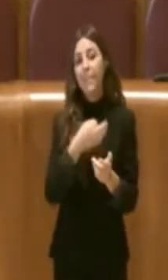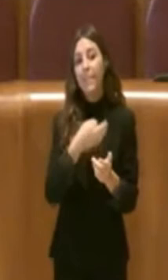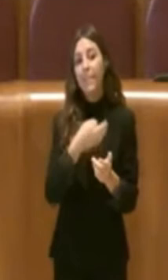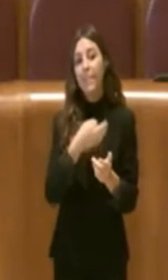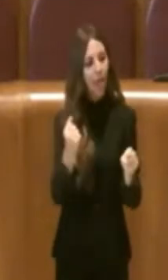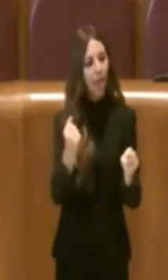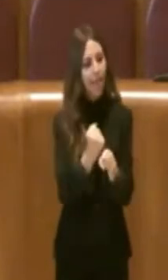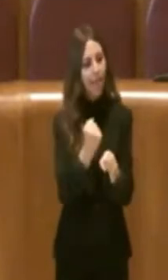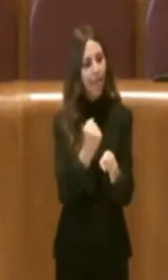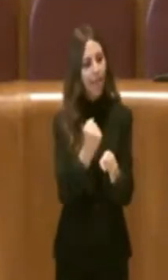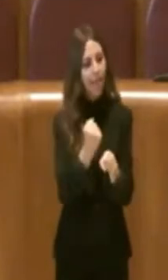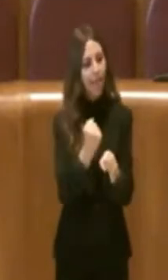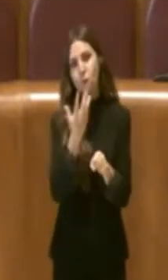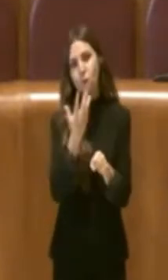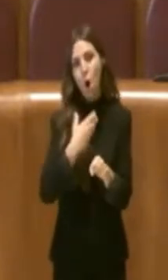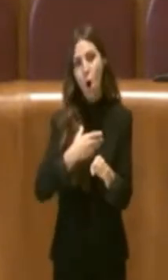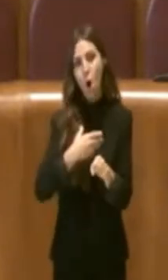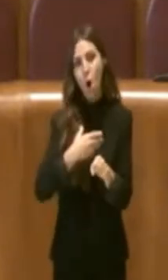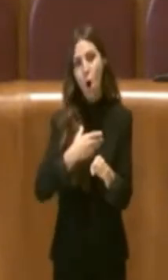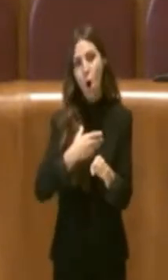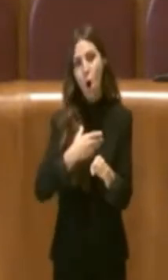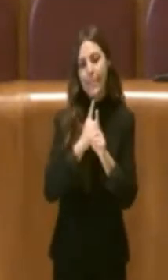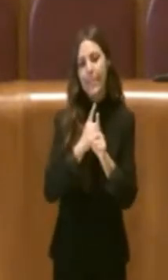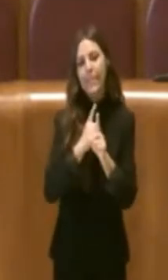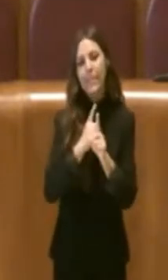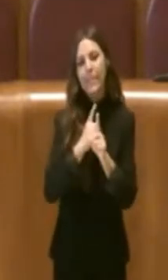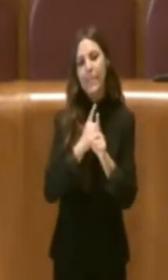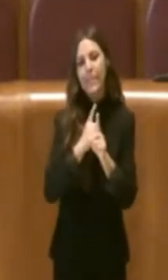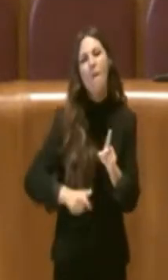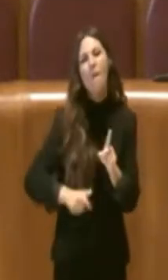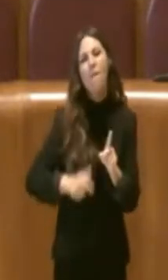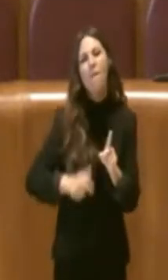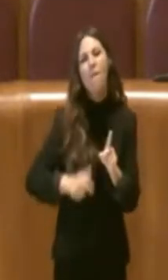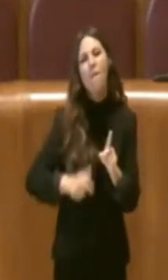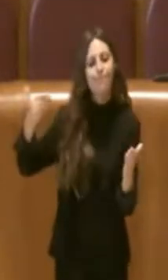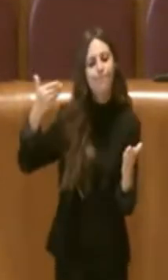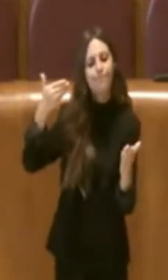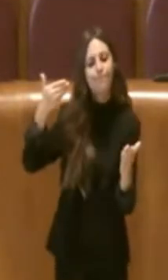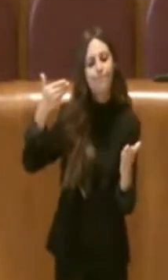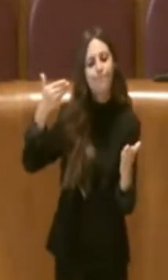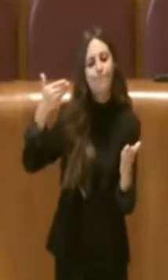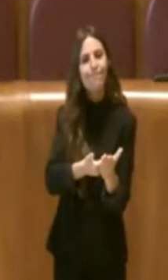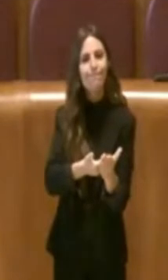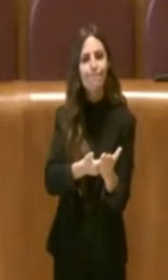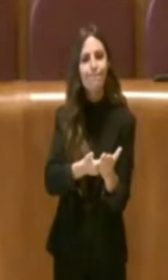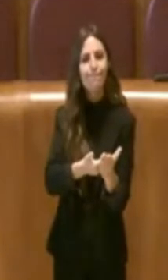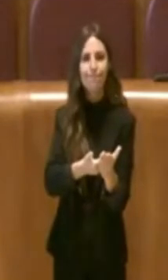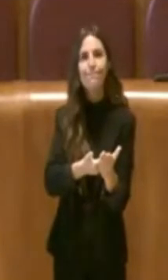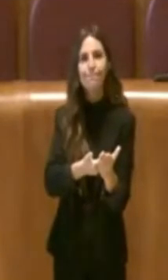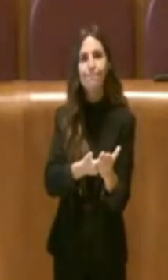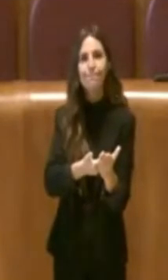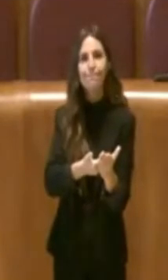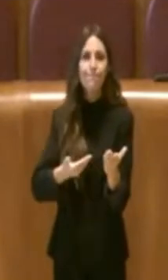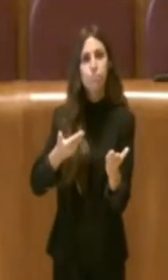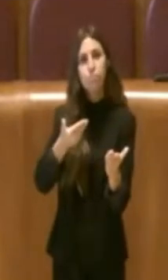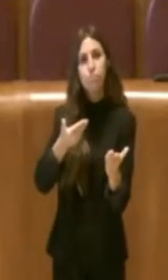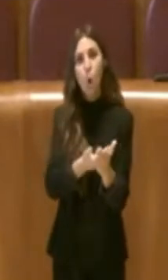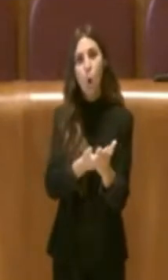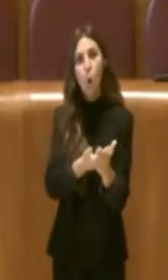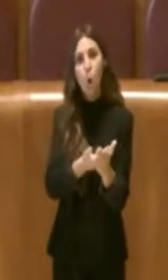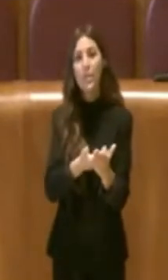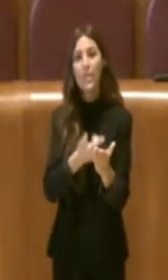chiesto di essere auditi anche per fare una proposta, per proporre una misura di possibile mitigazione di questo loro stato di